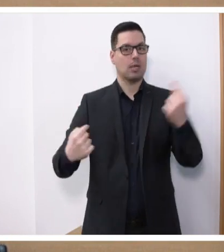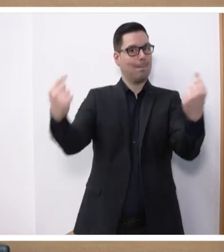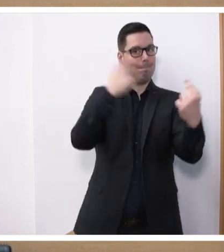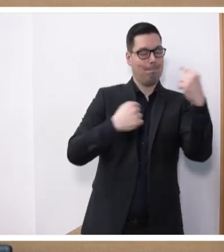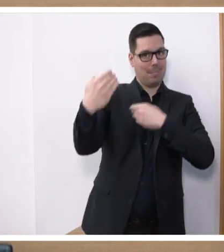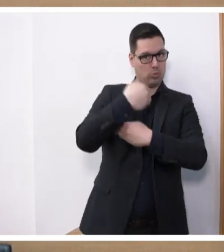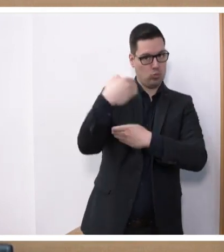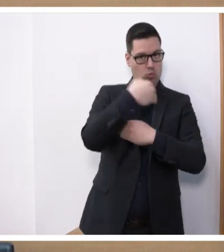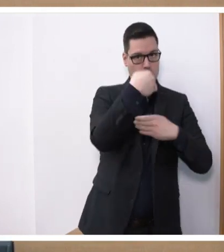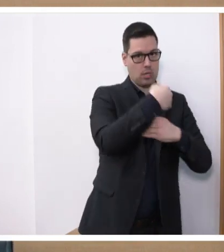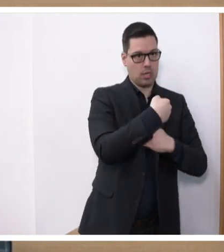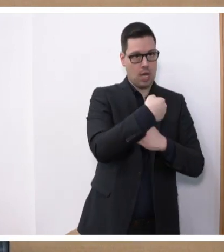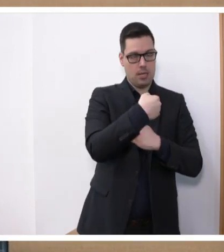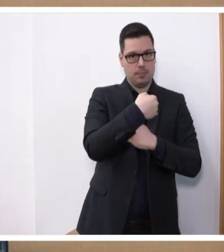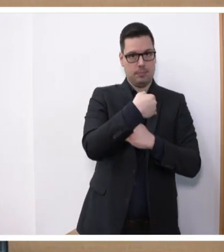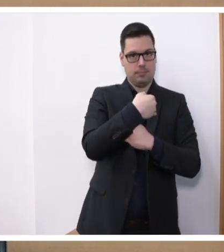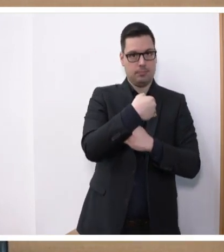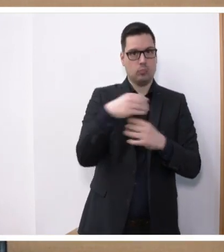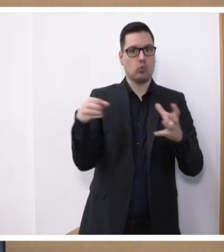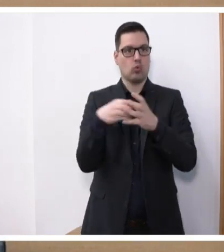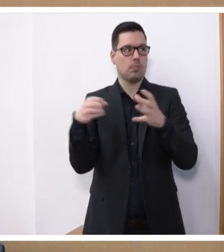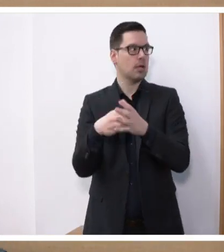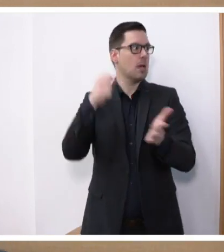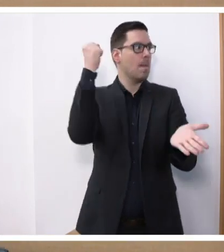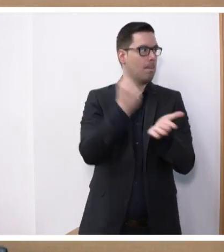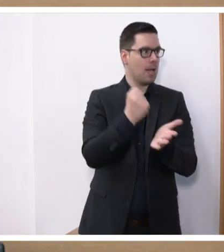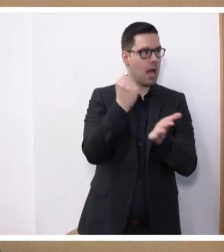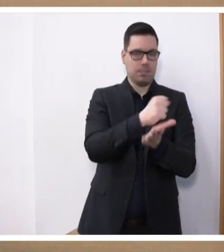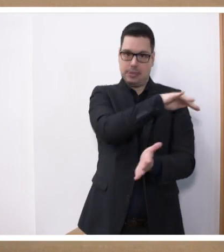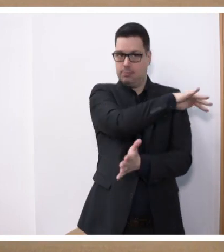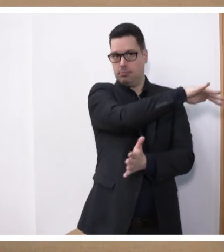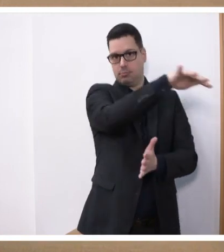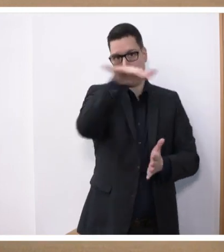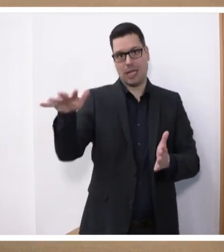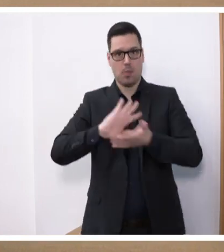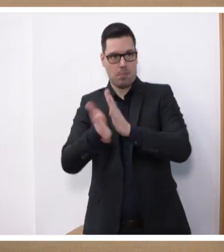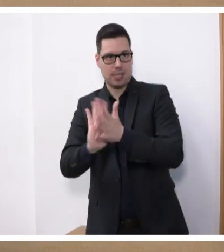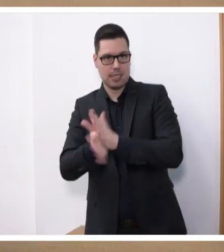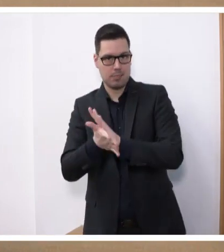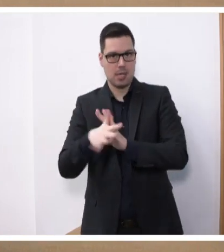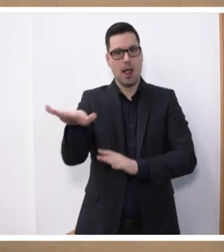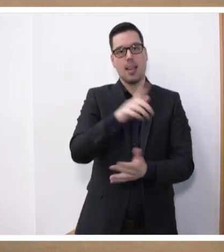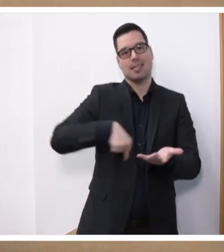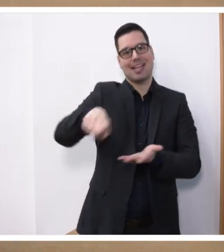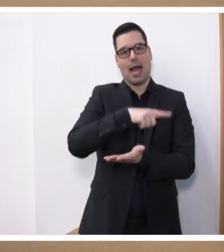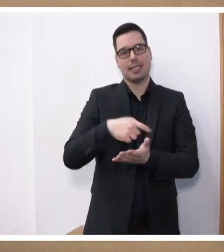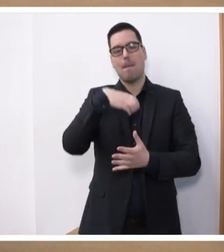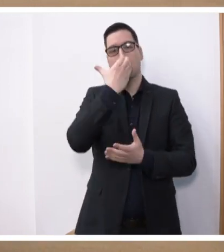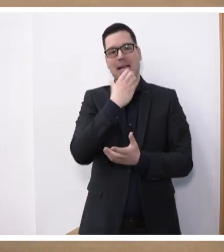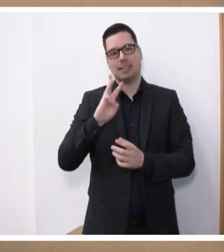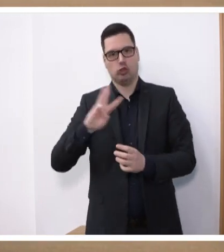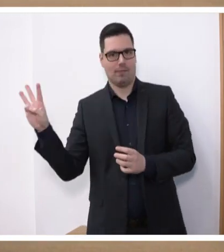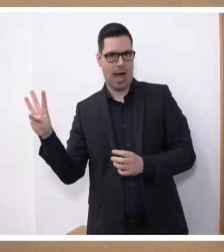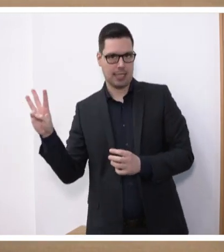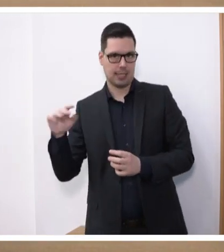Auszubildenden, Beamtenanwärterinnen und Beamtenanwärter und Praktikanten des Landkreises Merzig-Watern